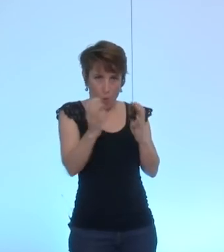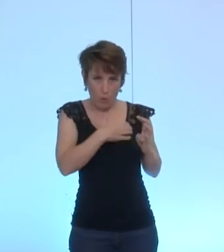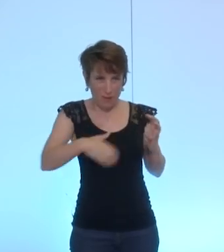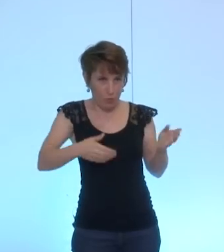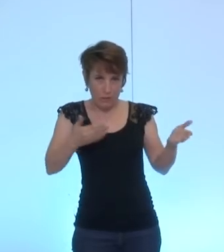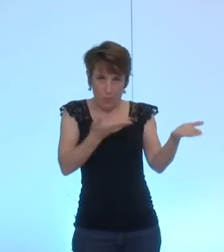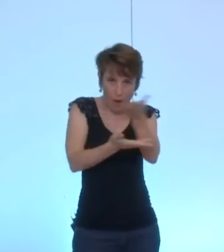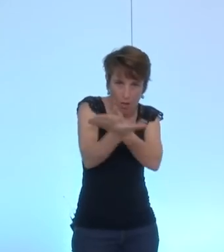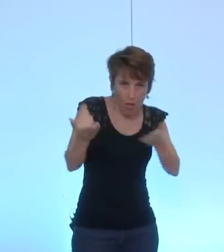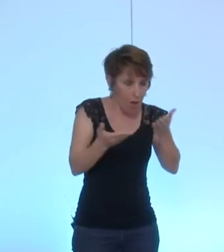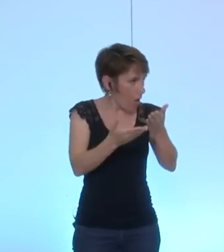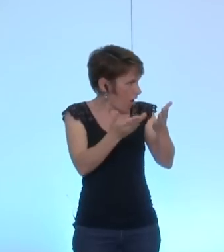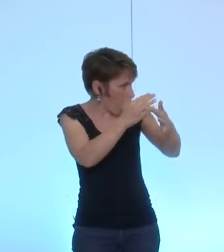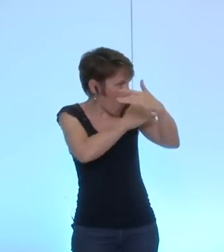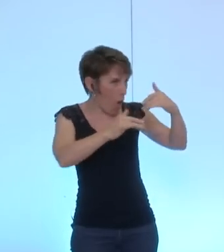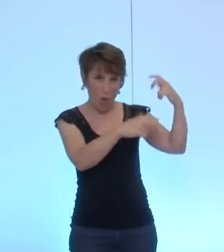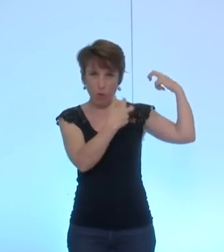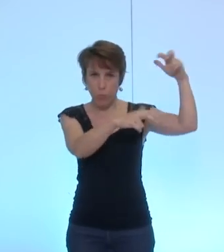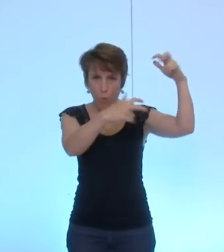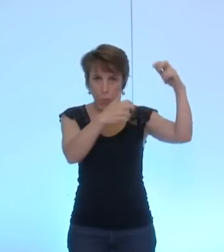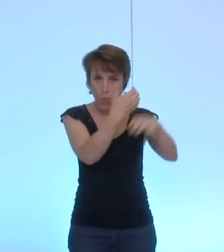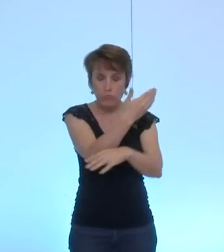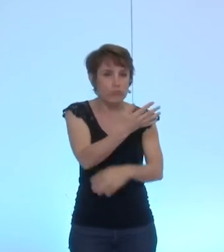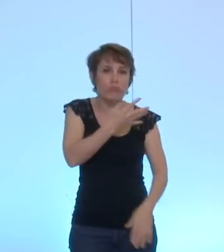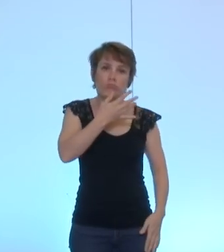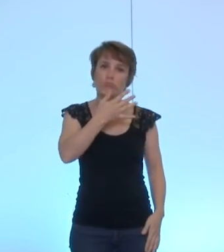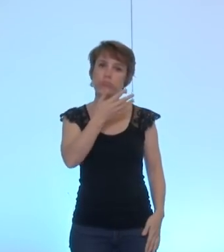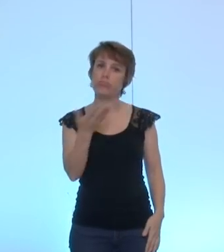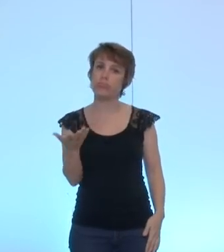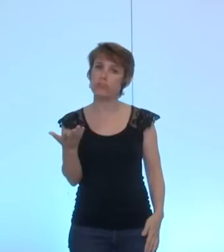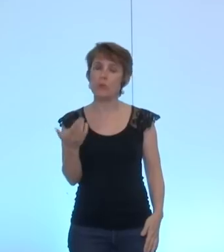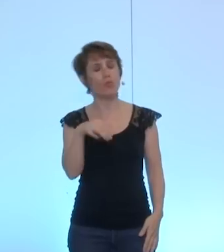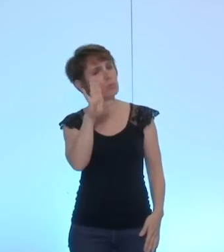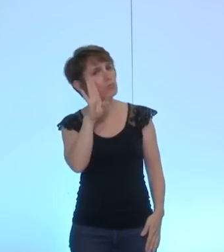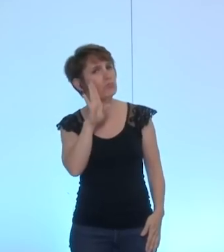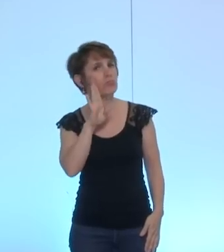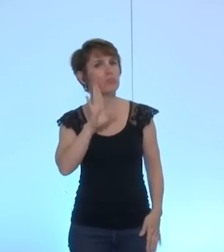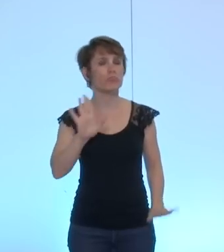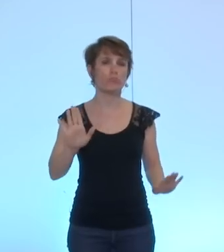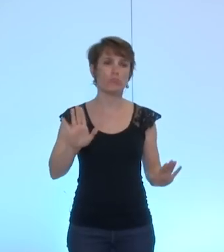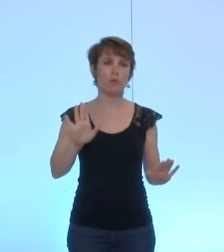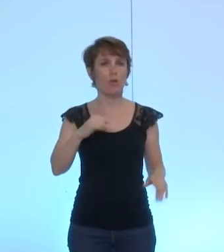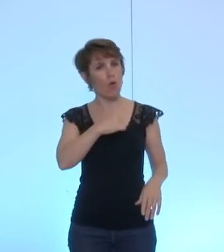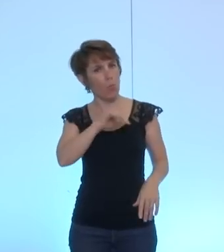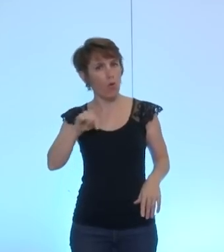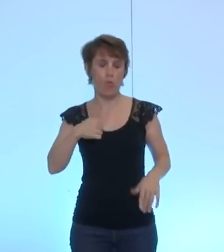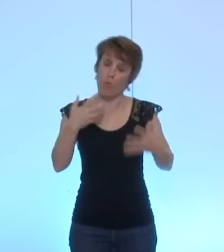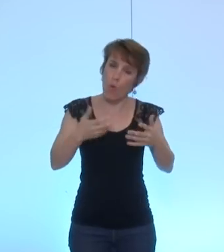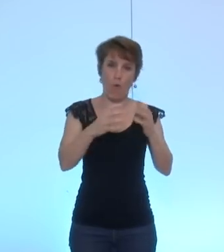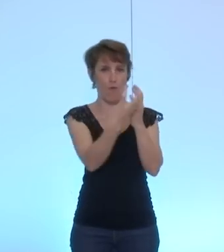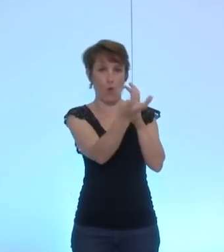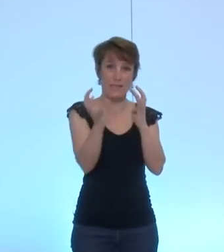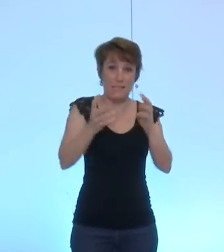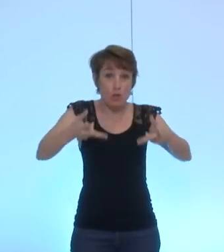contexte-là. Je vous serai reconnaissant, je'il vous plaît, que nous puissions suspendre la séance.